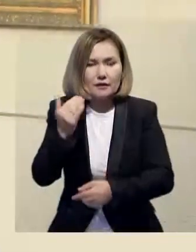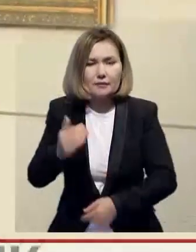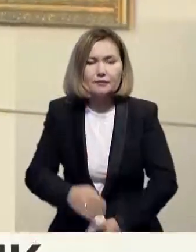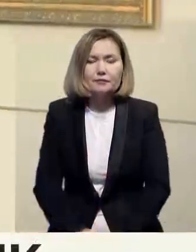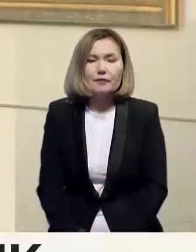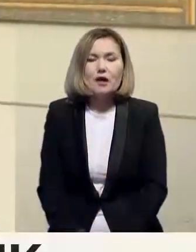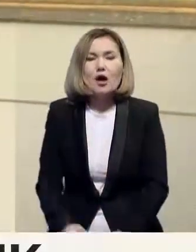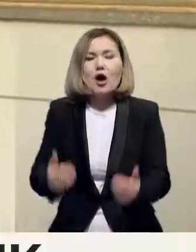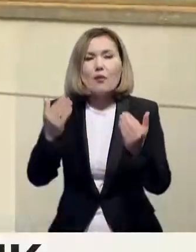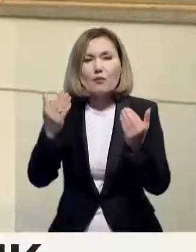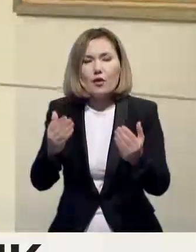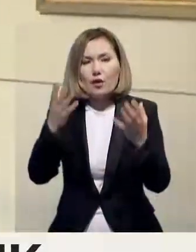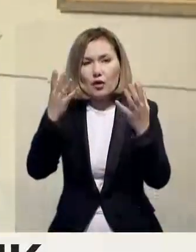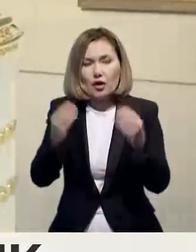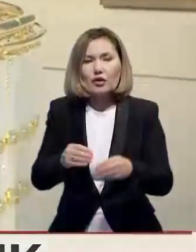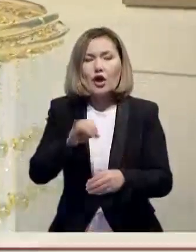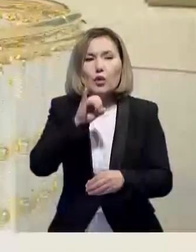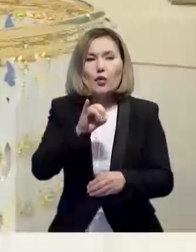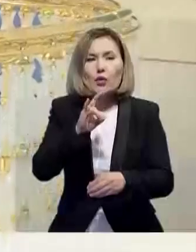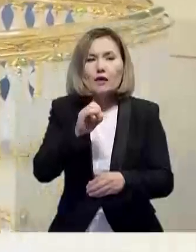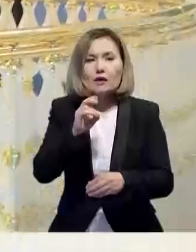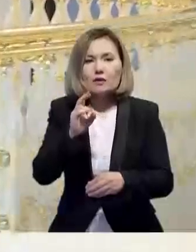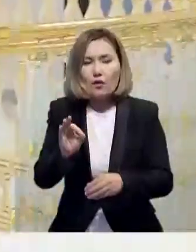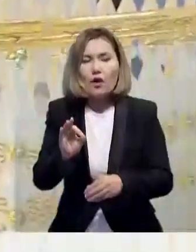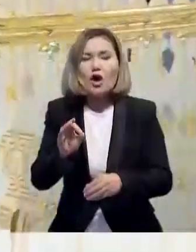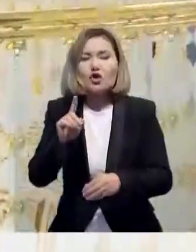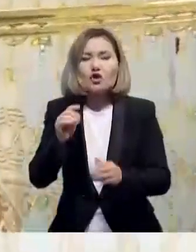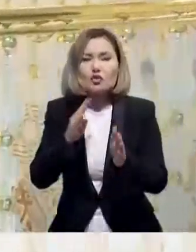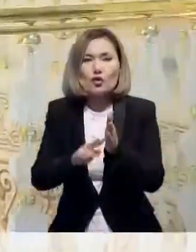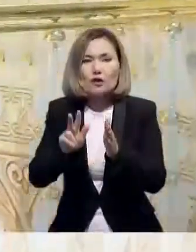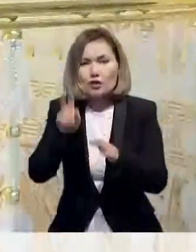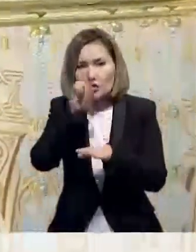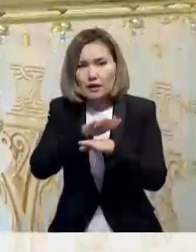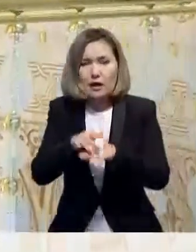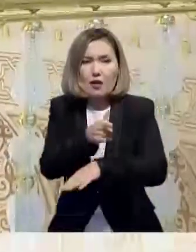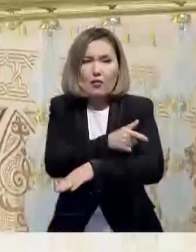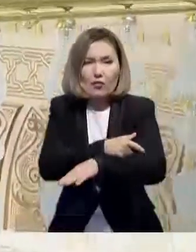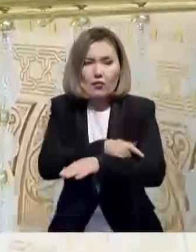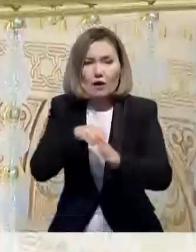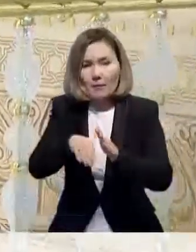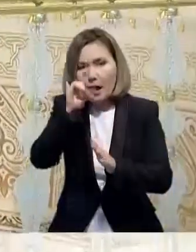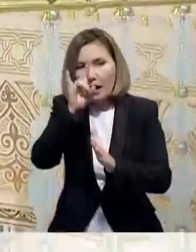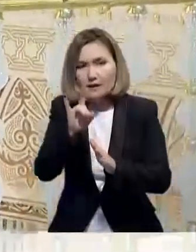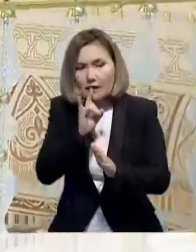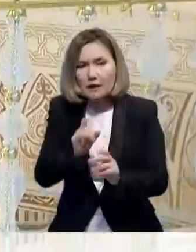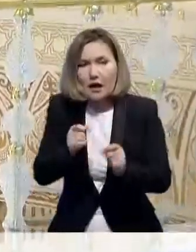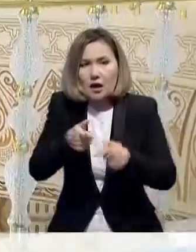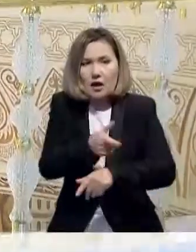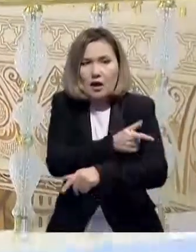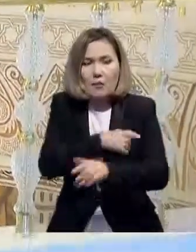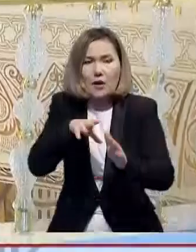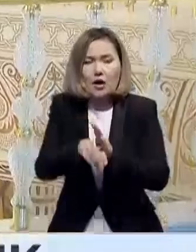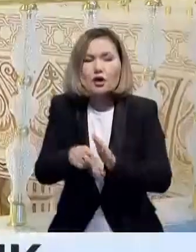Бүгінді Юниусқаға 193 елміші өзгізегінде Қазақстанның бұл ойымға кіргеніне бұлтыр